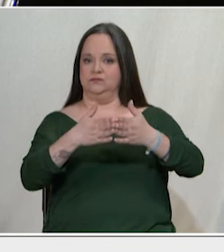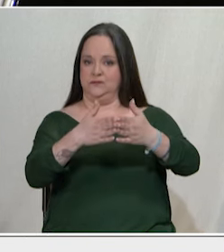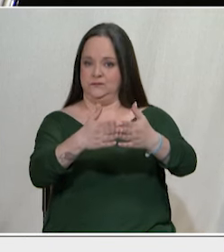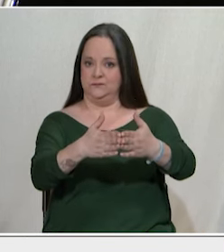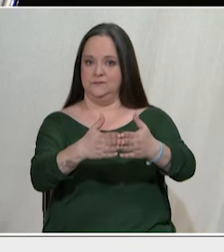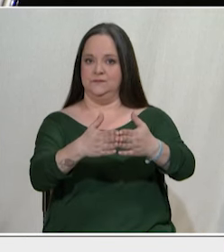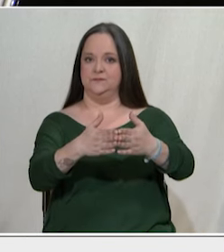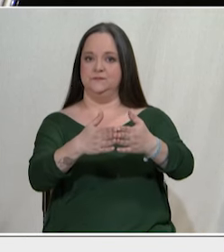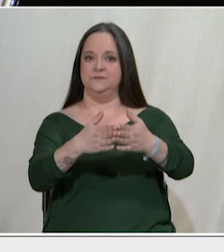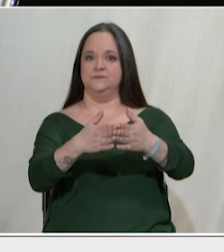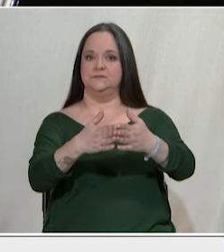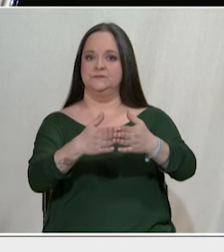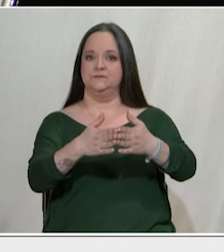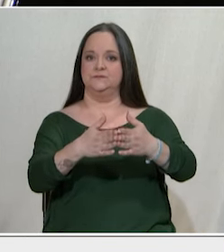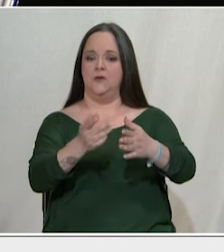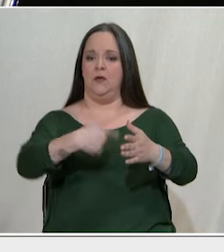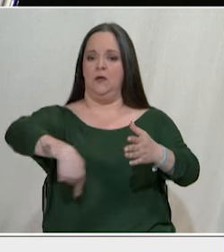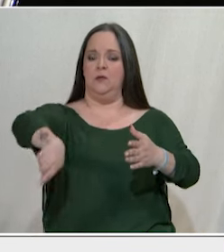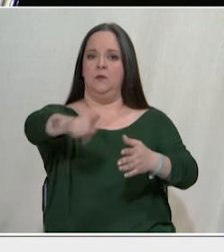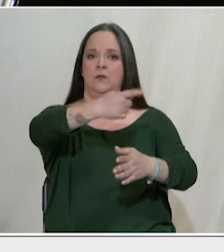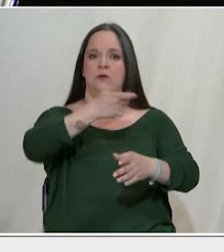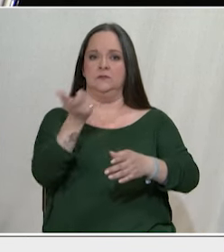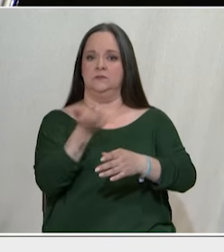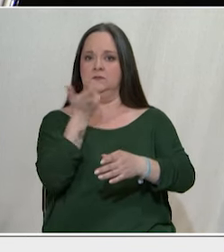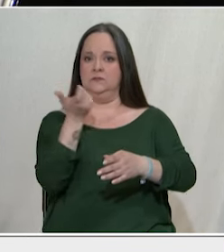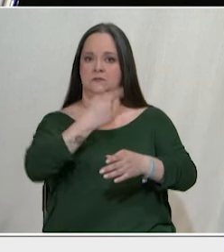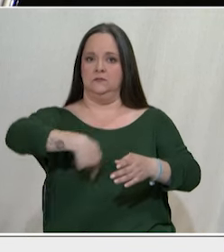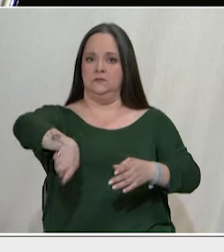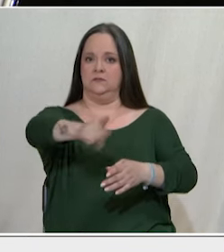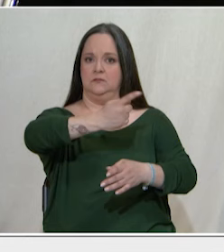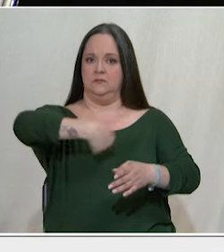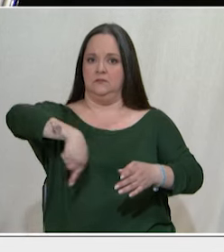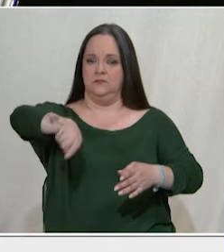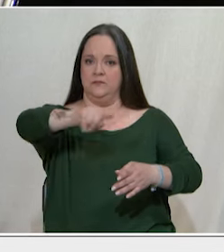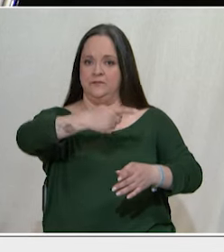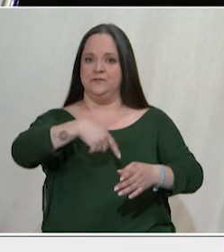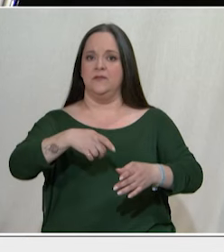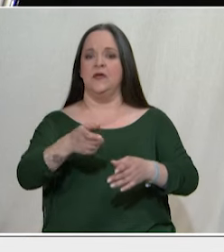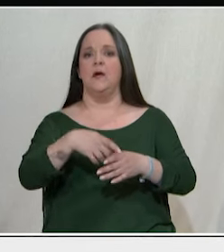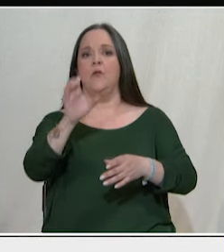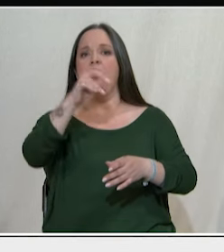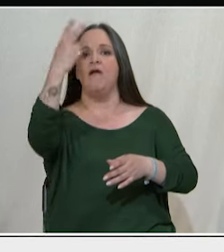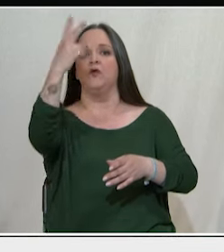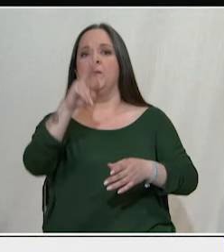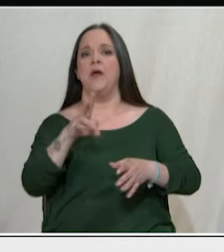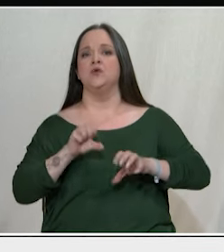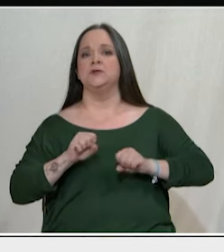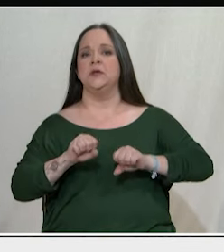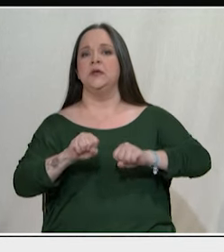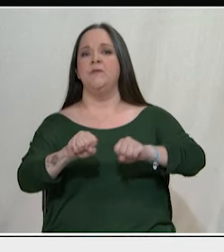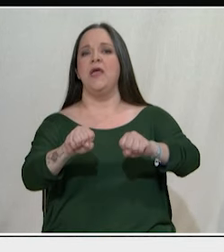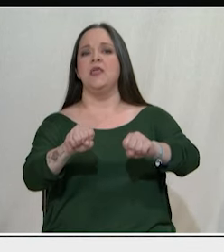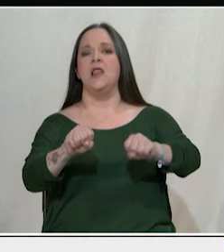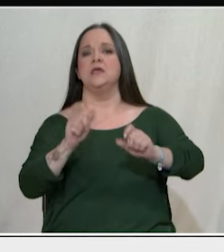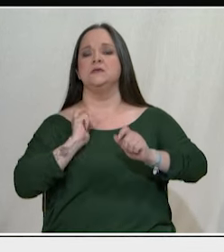περιπολούμε και να περιφορούμε τα συμφέροντα των Ευρωπαίων Υμπεριαλιστών. Εδώ